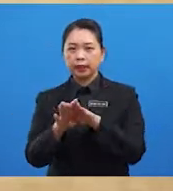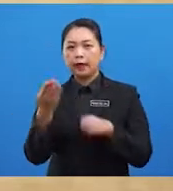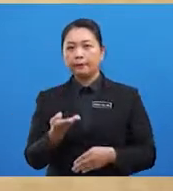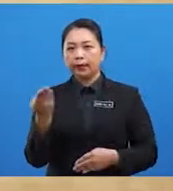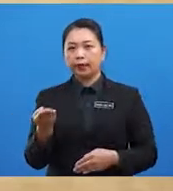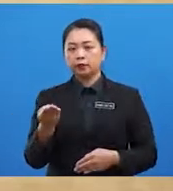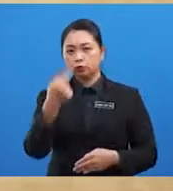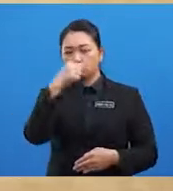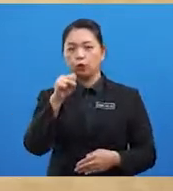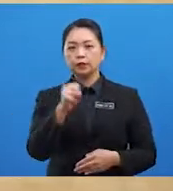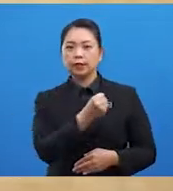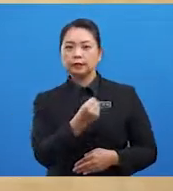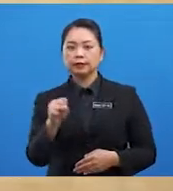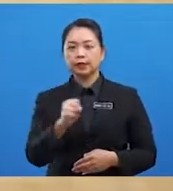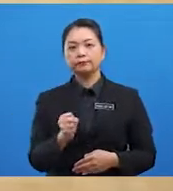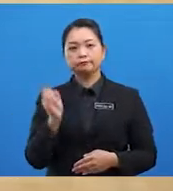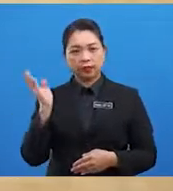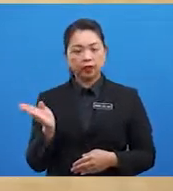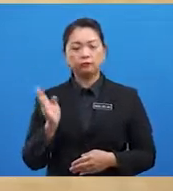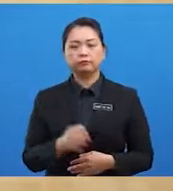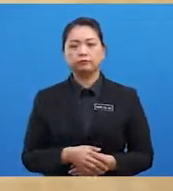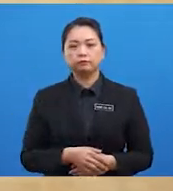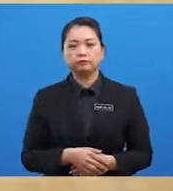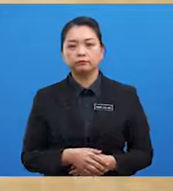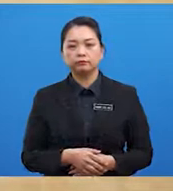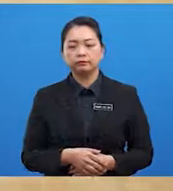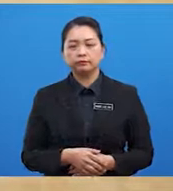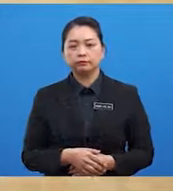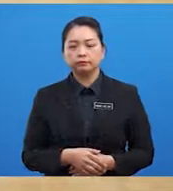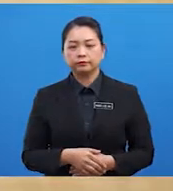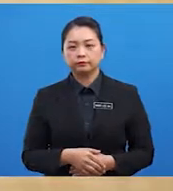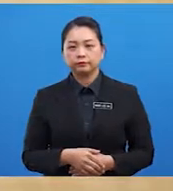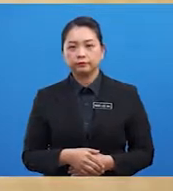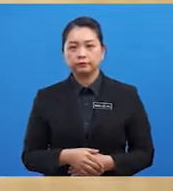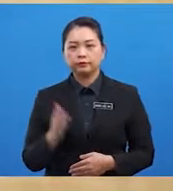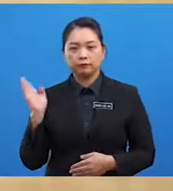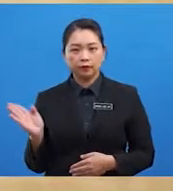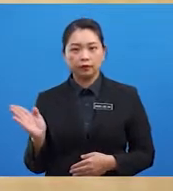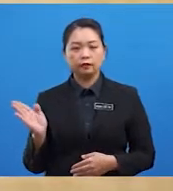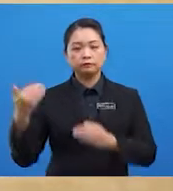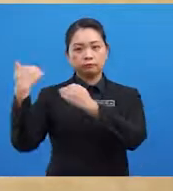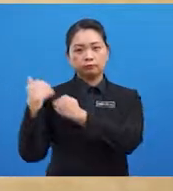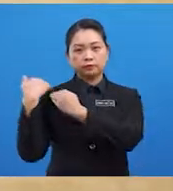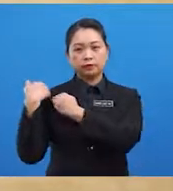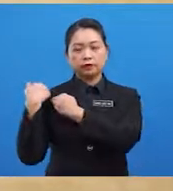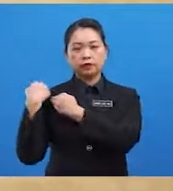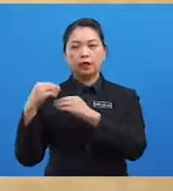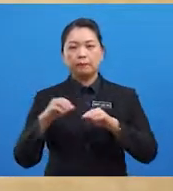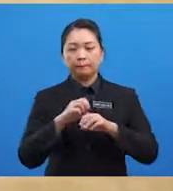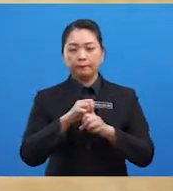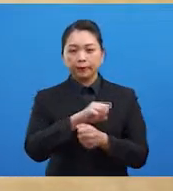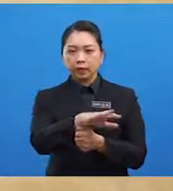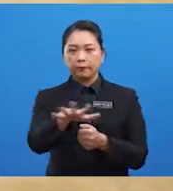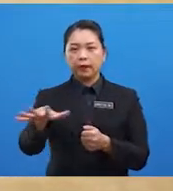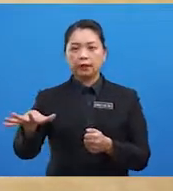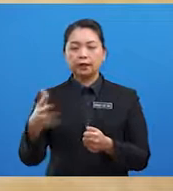sahajat beliau Sidi Ali bin Hussein juga bertanggungjawab menyebarkan karya